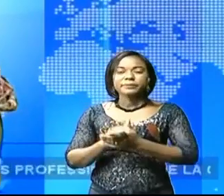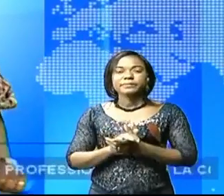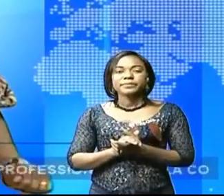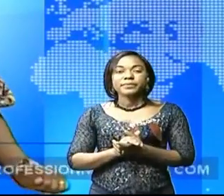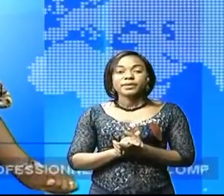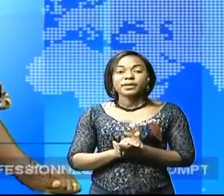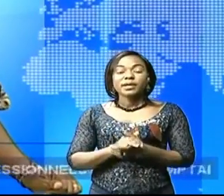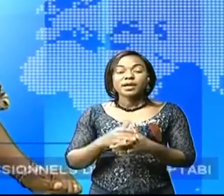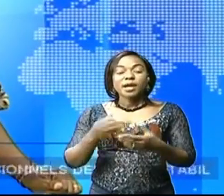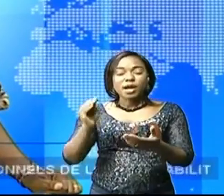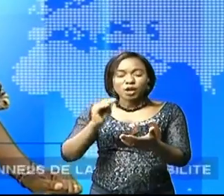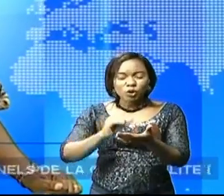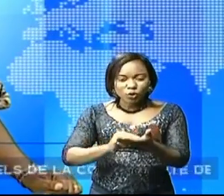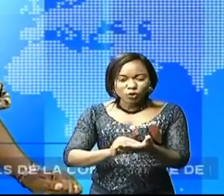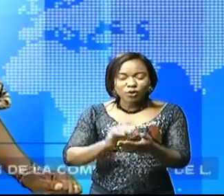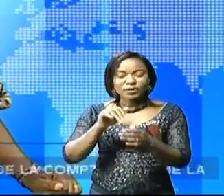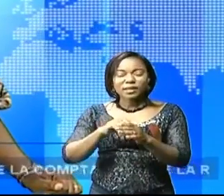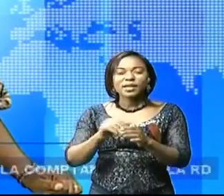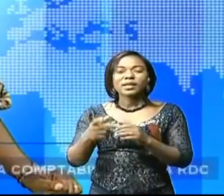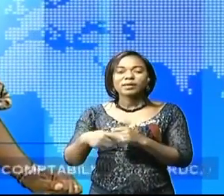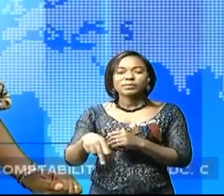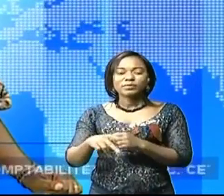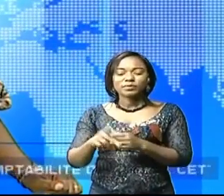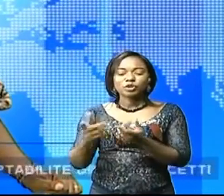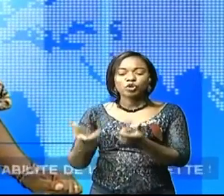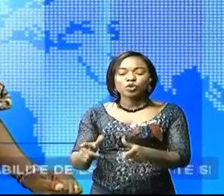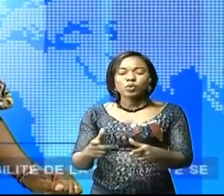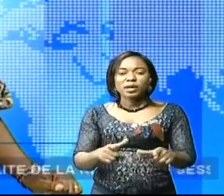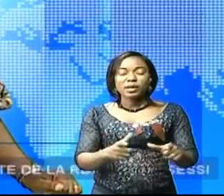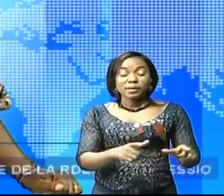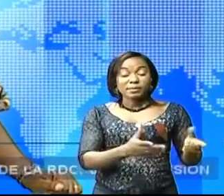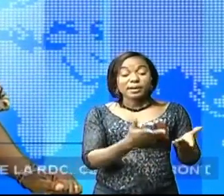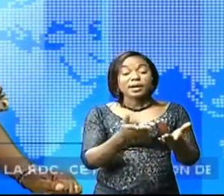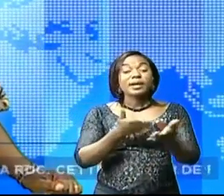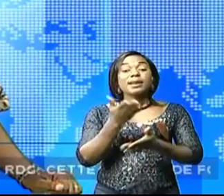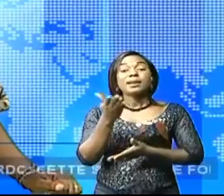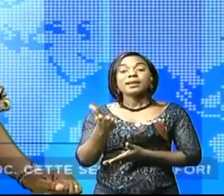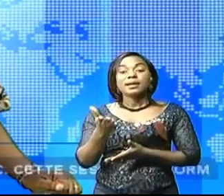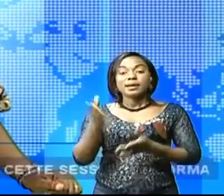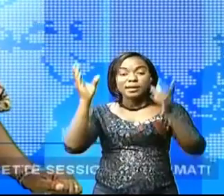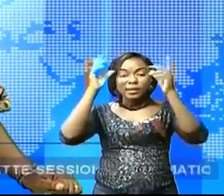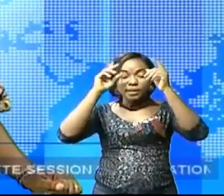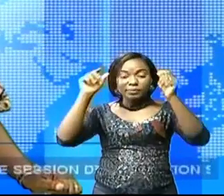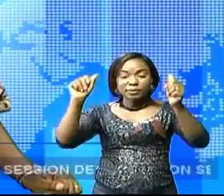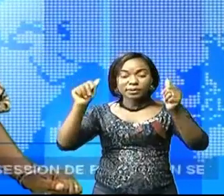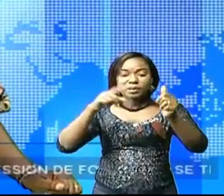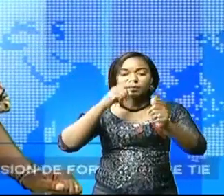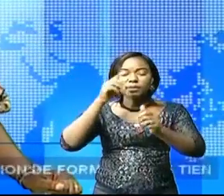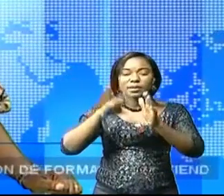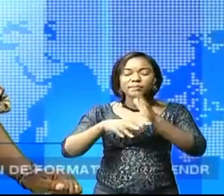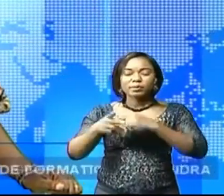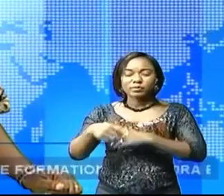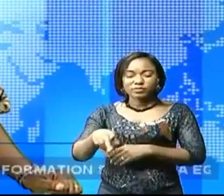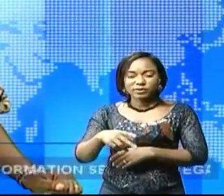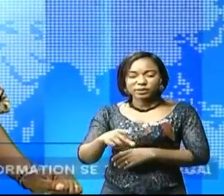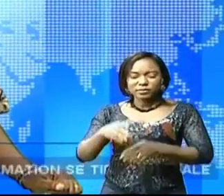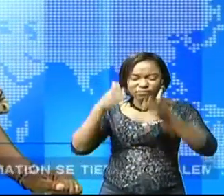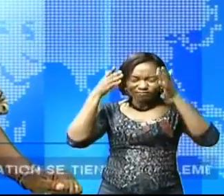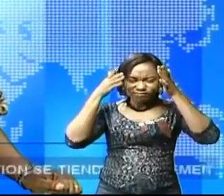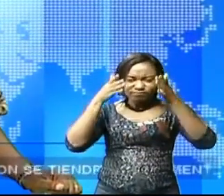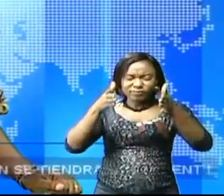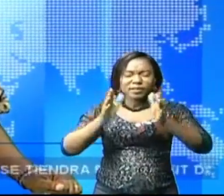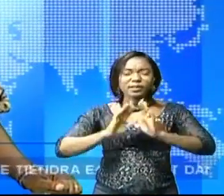Exercice similaire dans la province du Lualaba. Ici, le président de l'assemblée provinciale a fixé l'opinion sur la